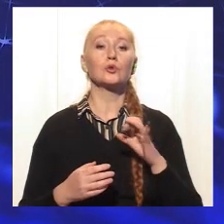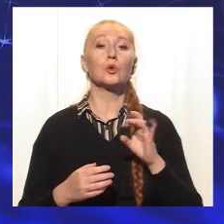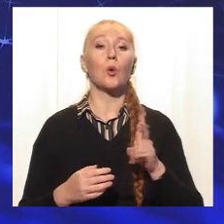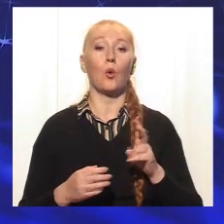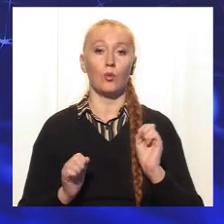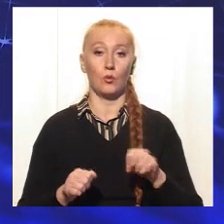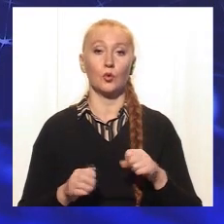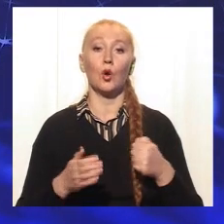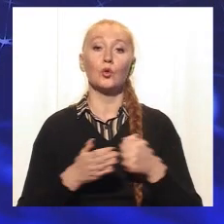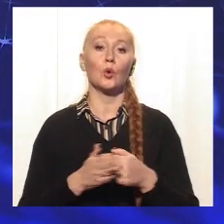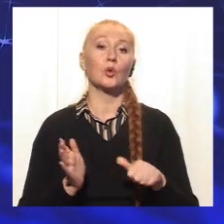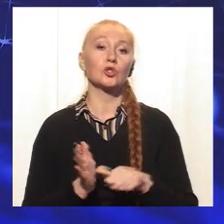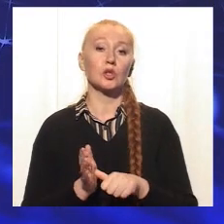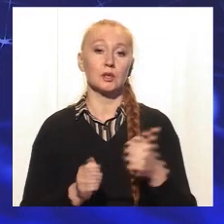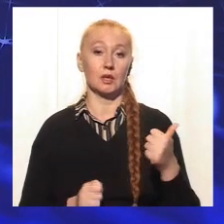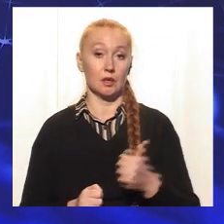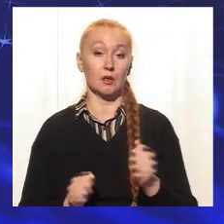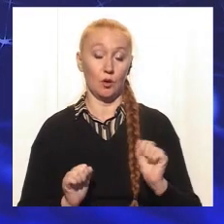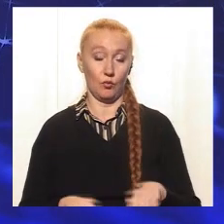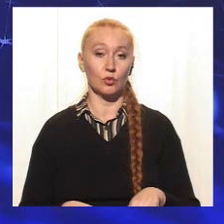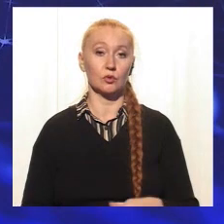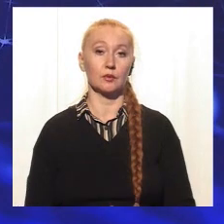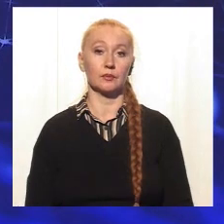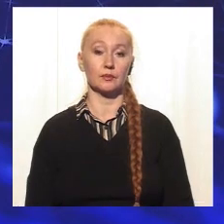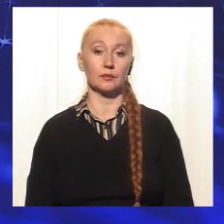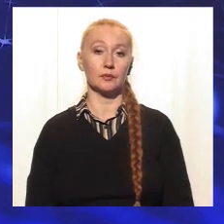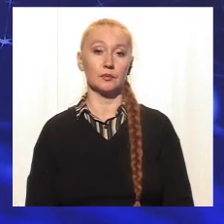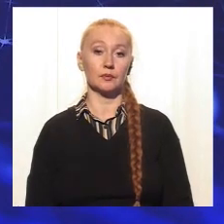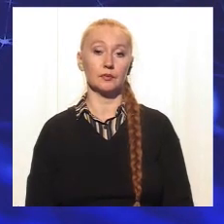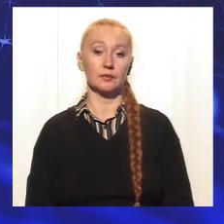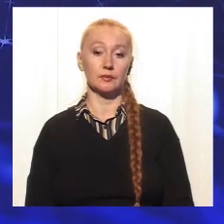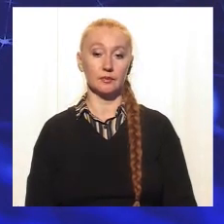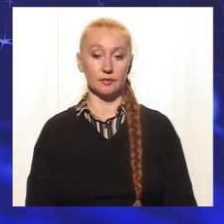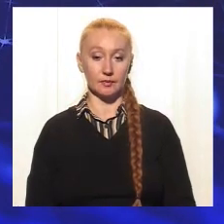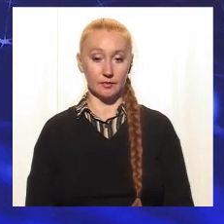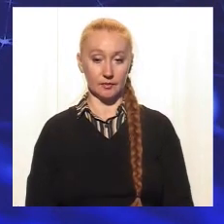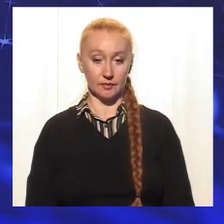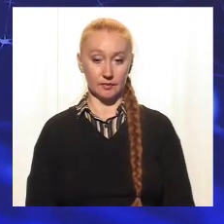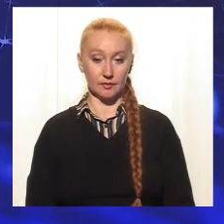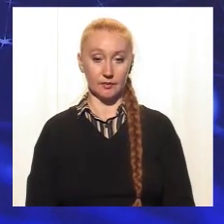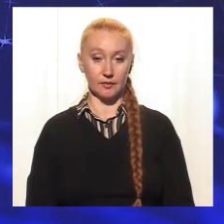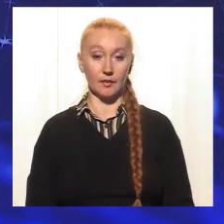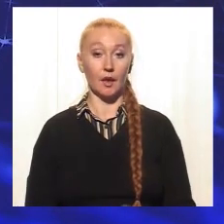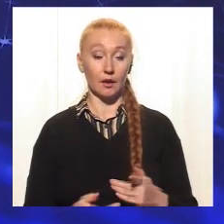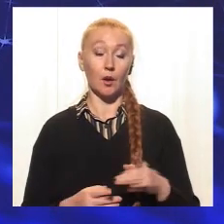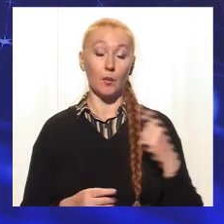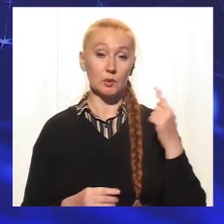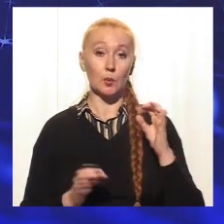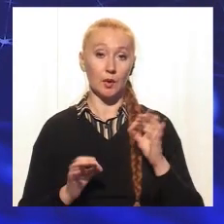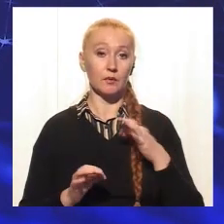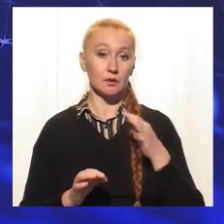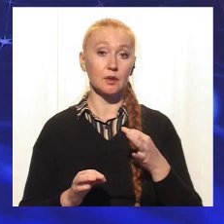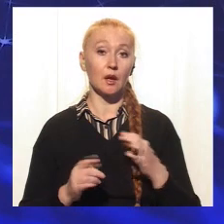можно робить? До шести недель можно. Вот самое такое, что хотелось бы правильно психолог сказала, что